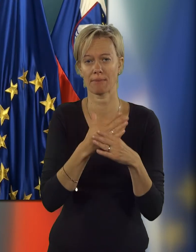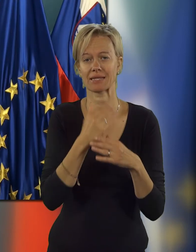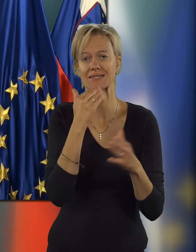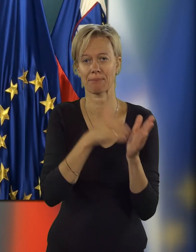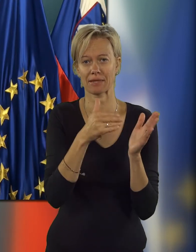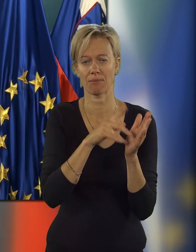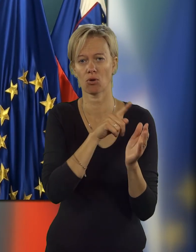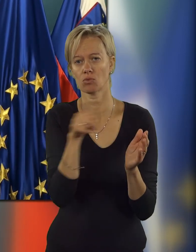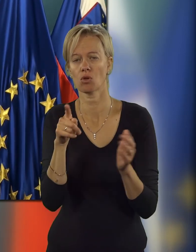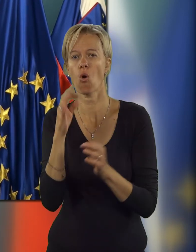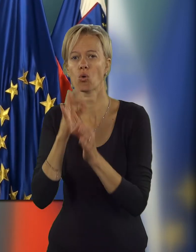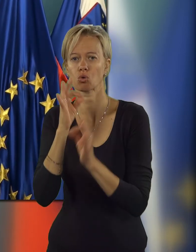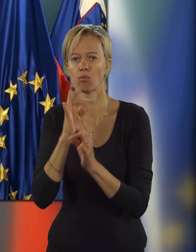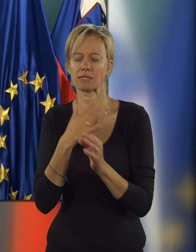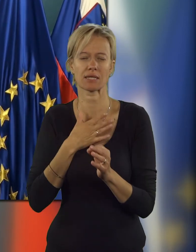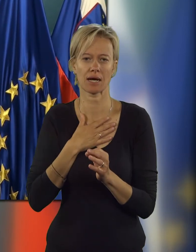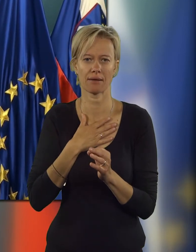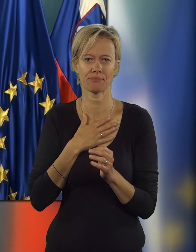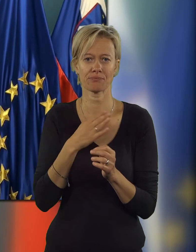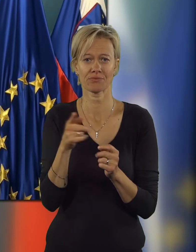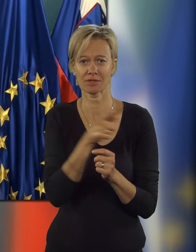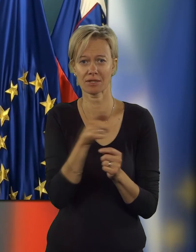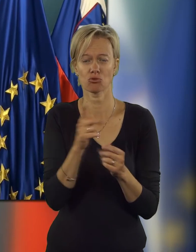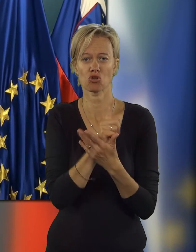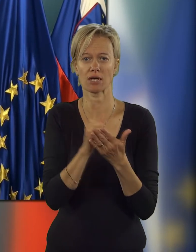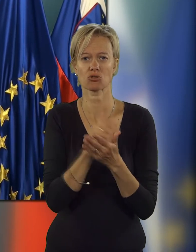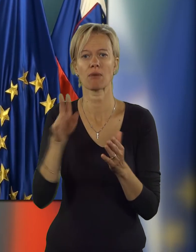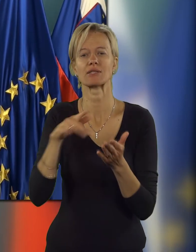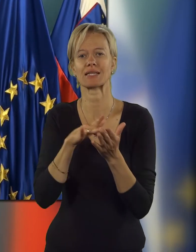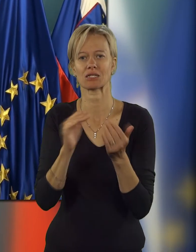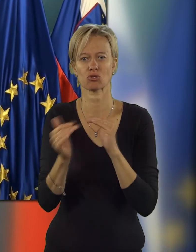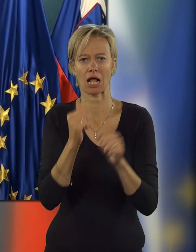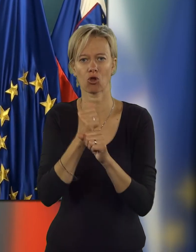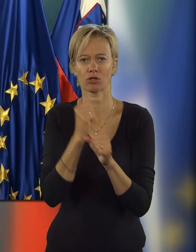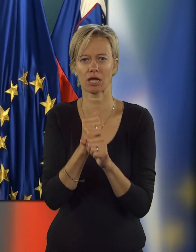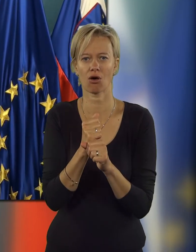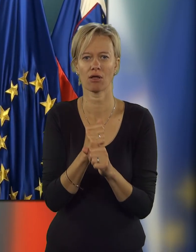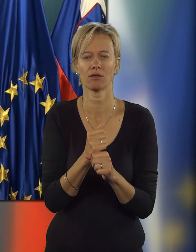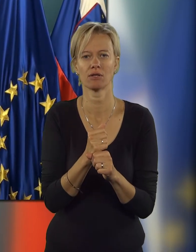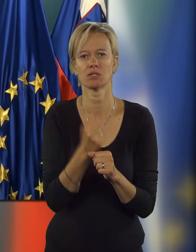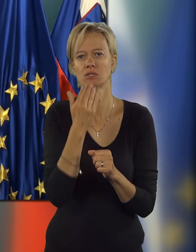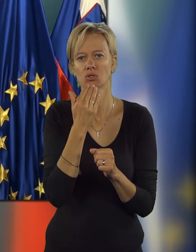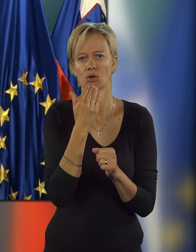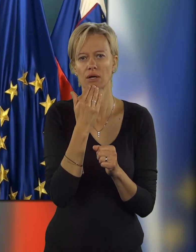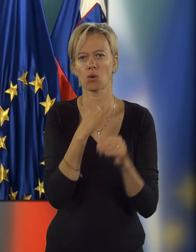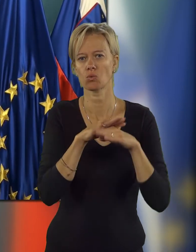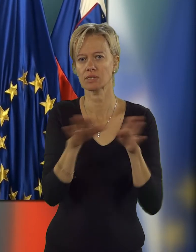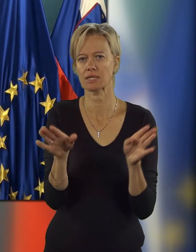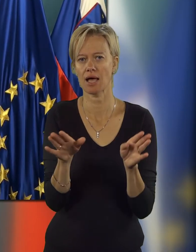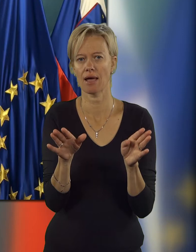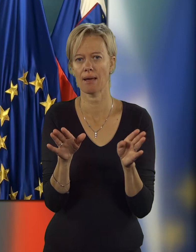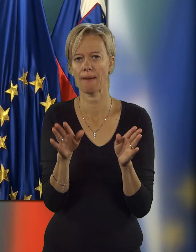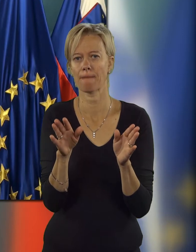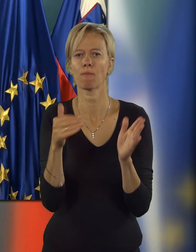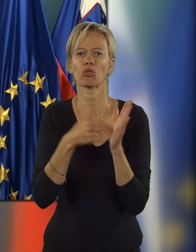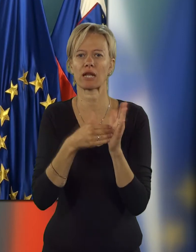dogajalo? Med septembrom in oktoberom. Zakaj? Ker takrat imajo centri za socialno delo, skoraj